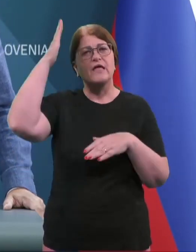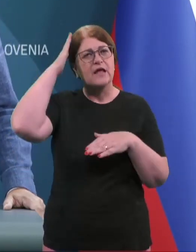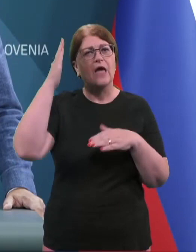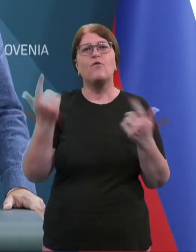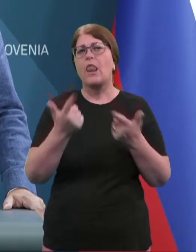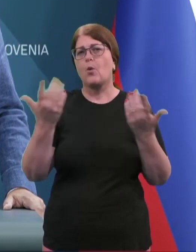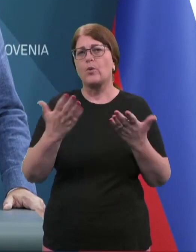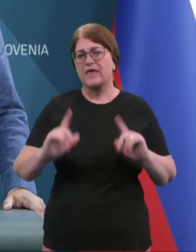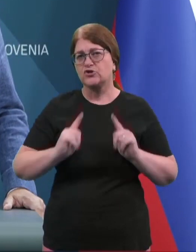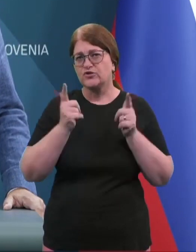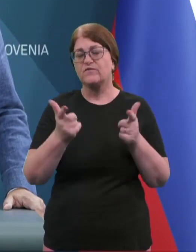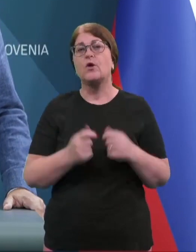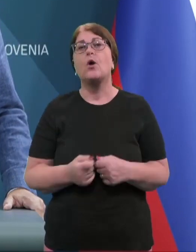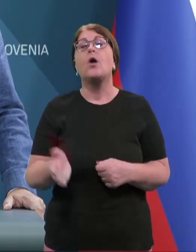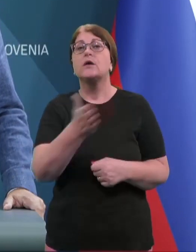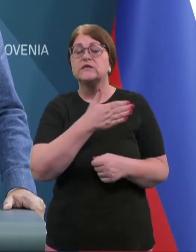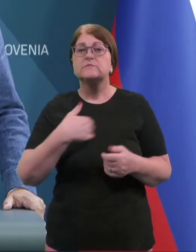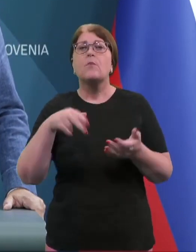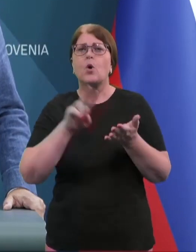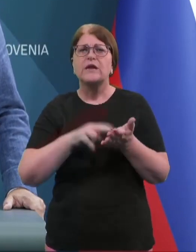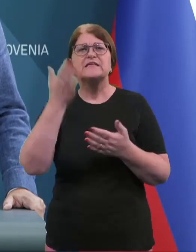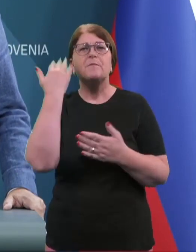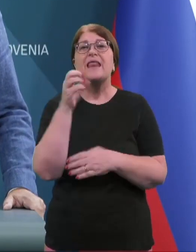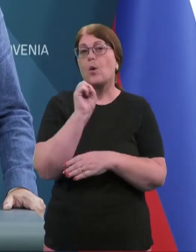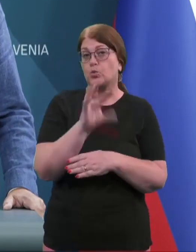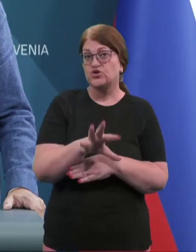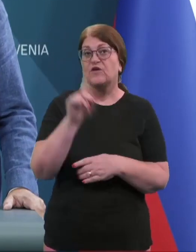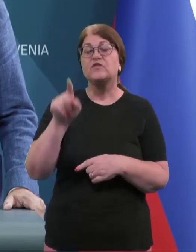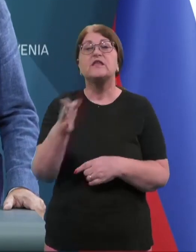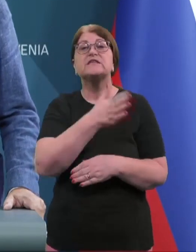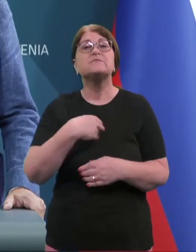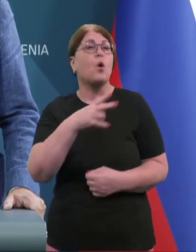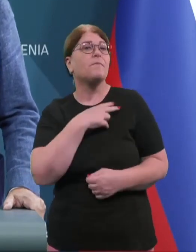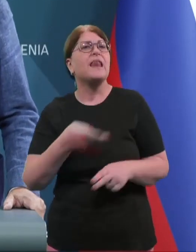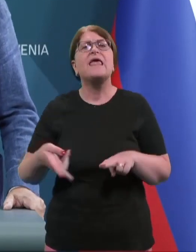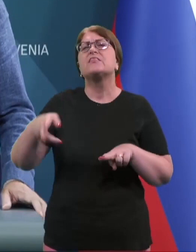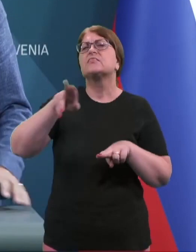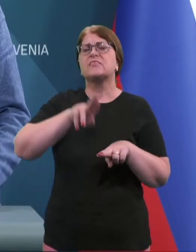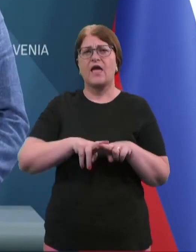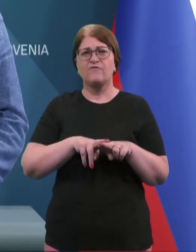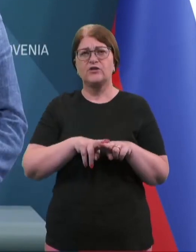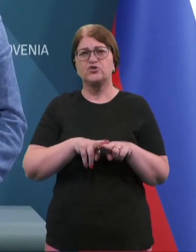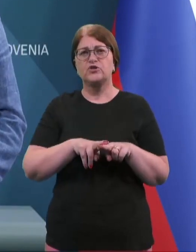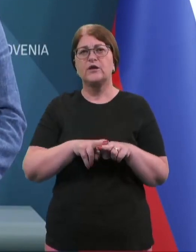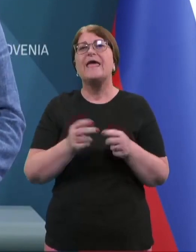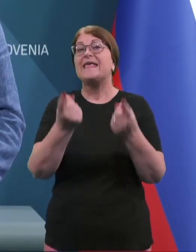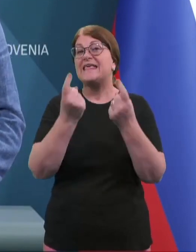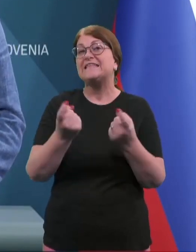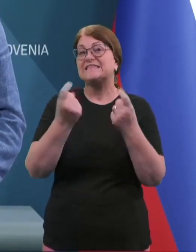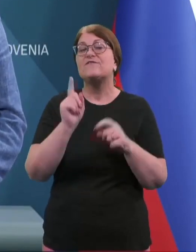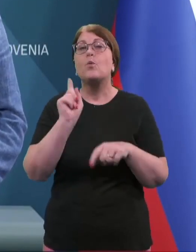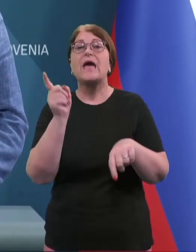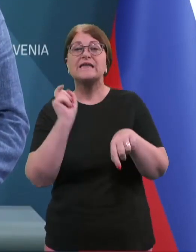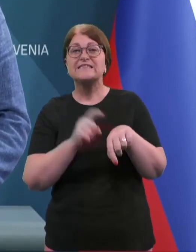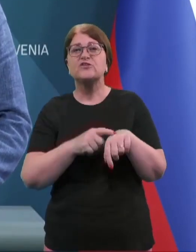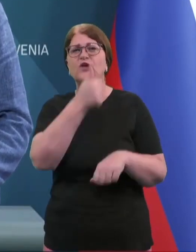da smo res bili učinkoviti in da smo imeli največ izzivov, kar se